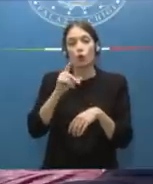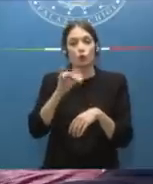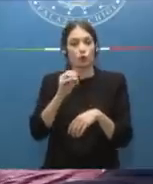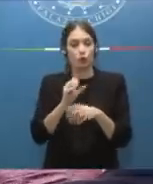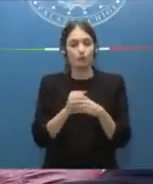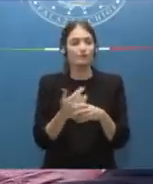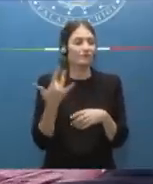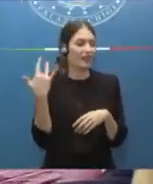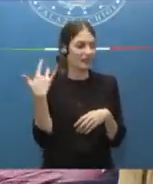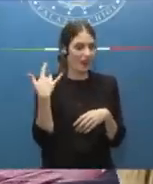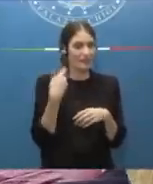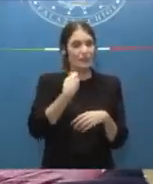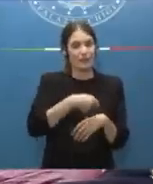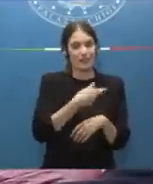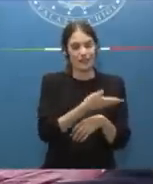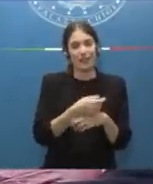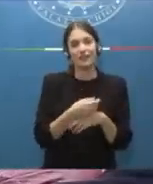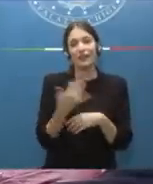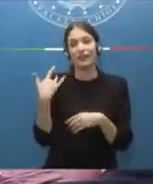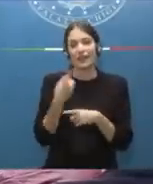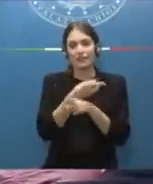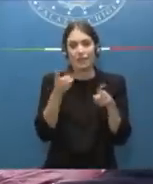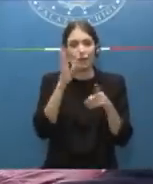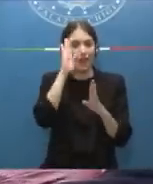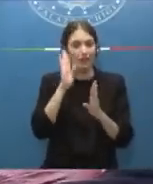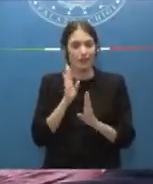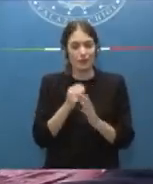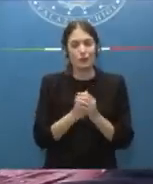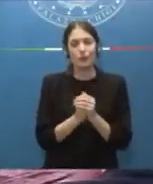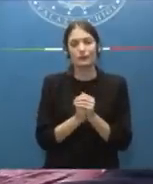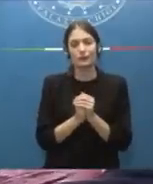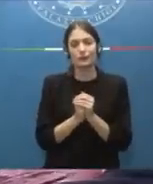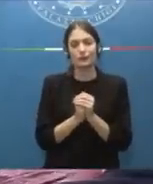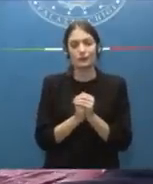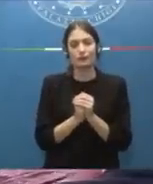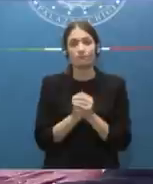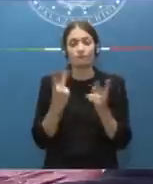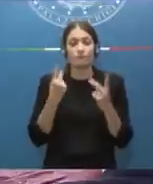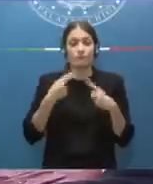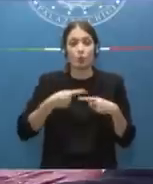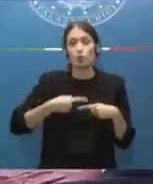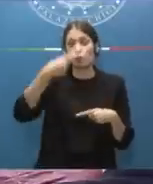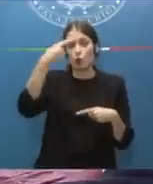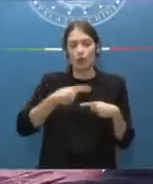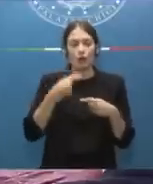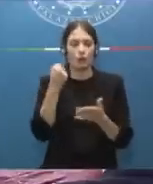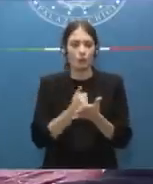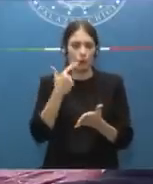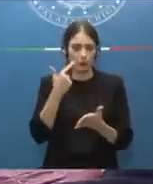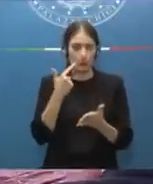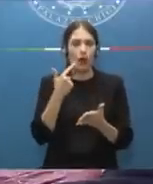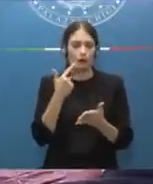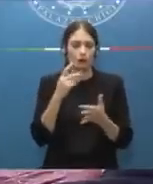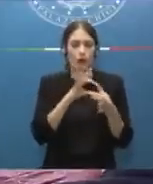Grazie Presidente, grazie a voi della vostra attenzione è stata una giornata importante per la